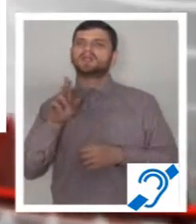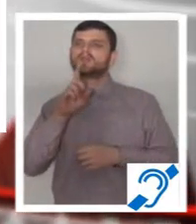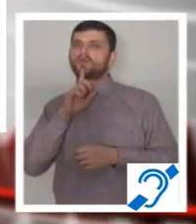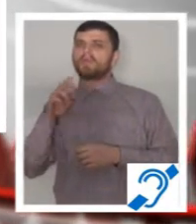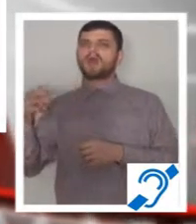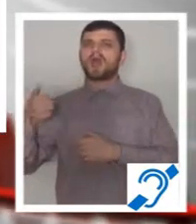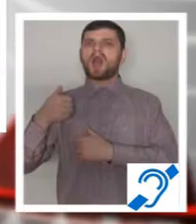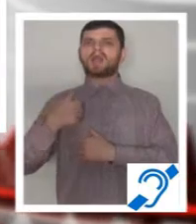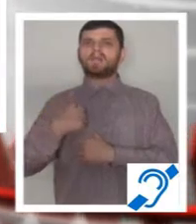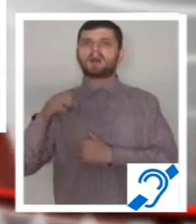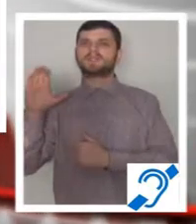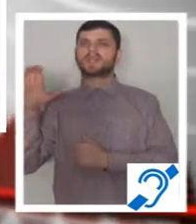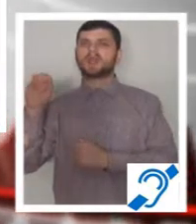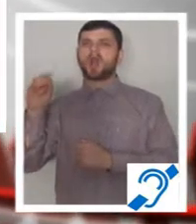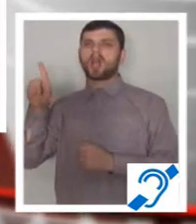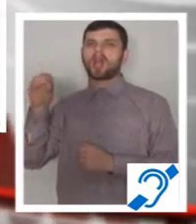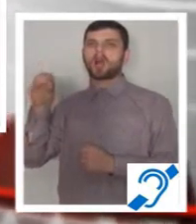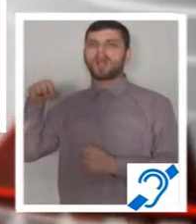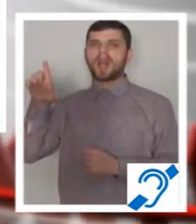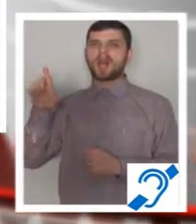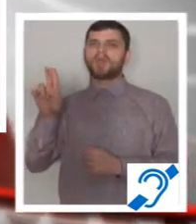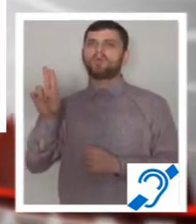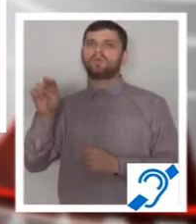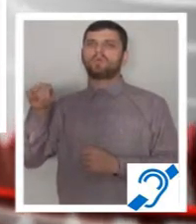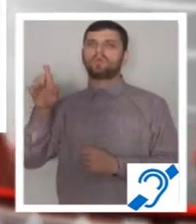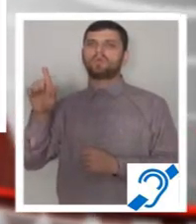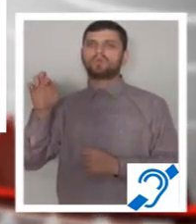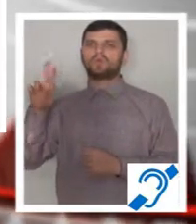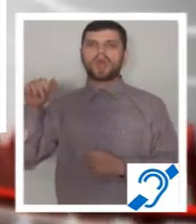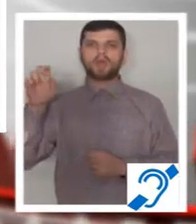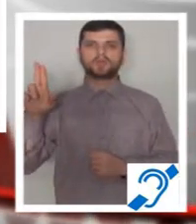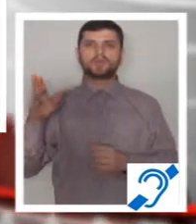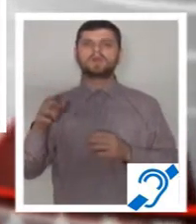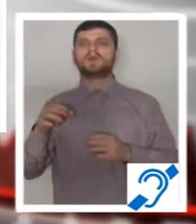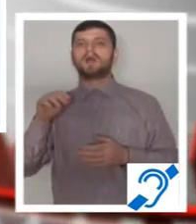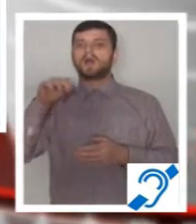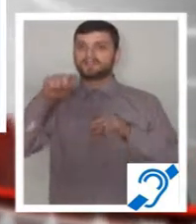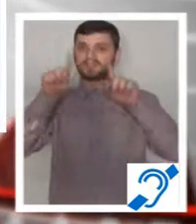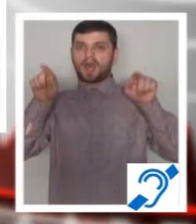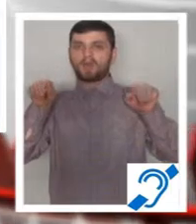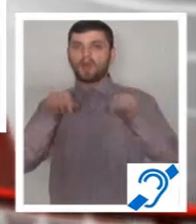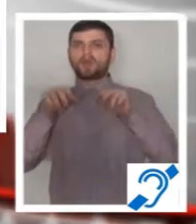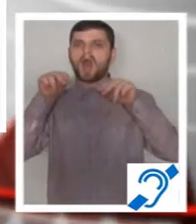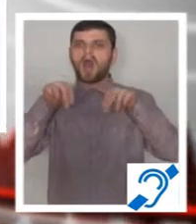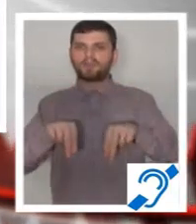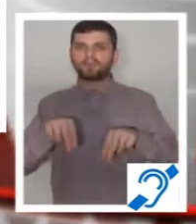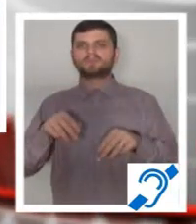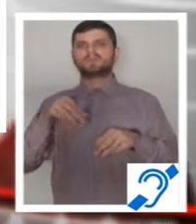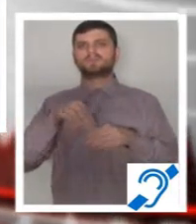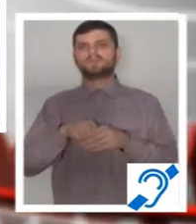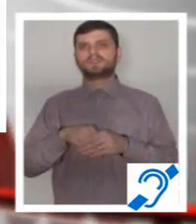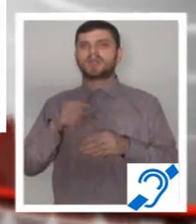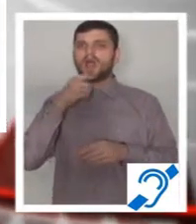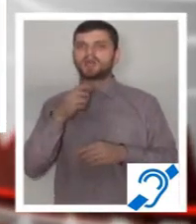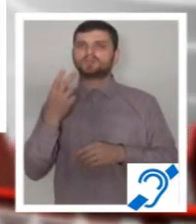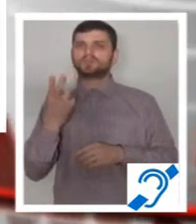școlii în anul 1995 și au fost expuse pe holurile instituției în anul 2000. În cadrul școlii gimnaziale